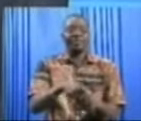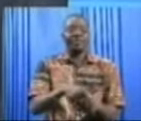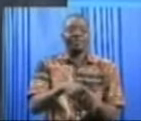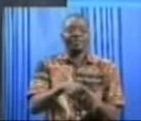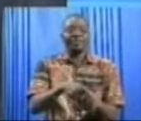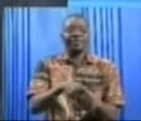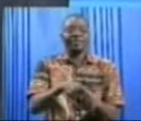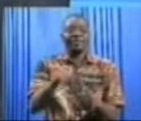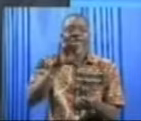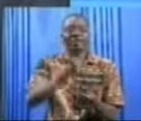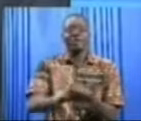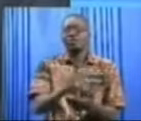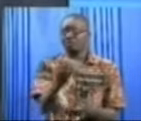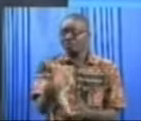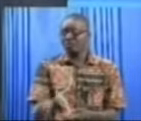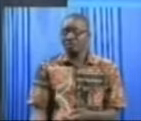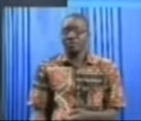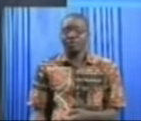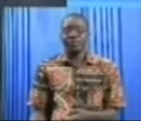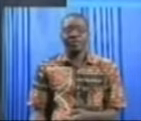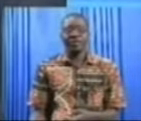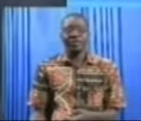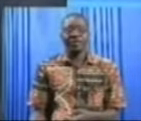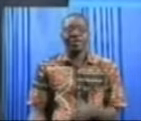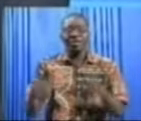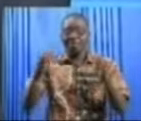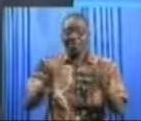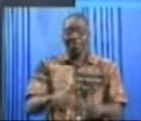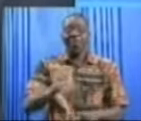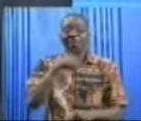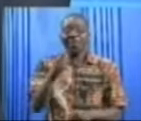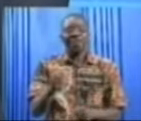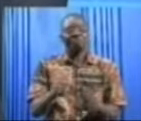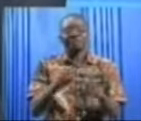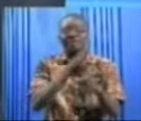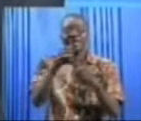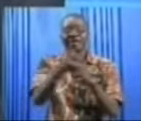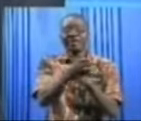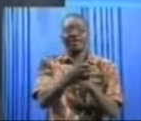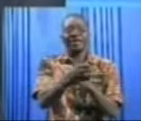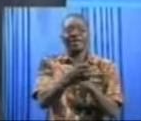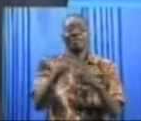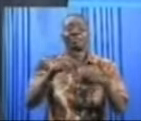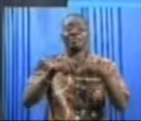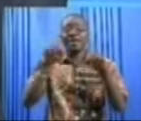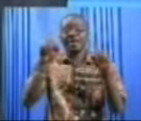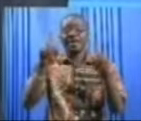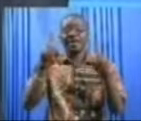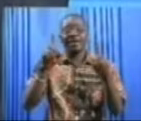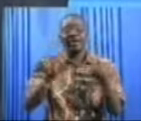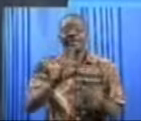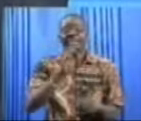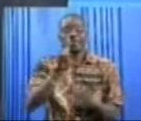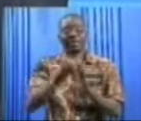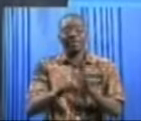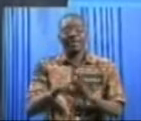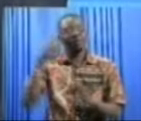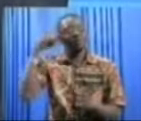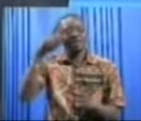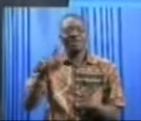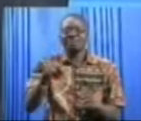ce sont des choses qu'on ne peut pas éviter en fait. Mais, en réalité, ce sont des rumeurs.